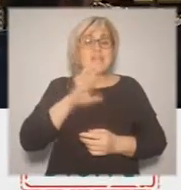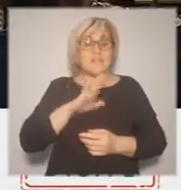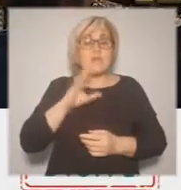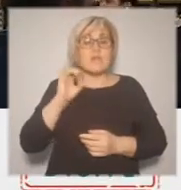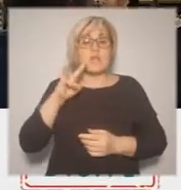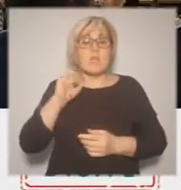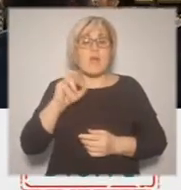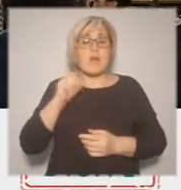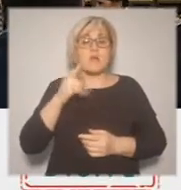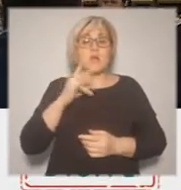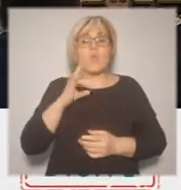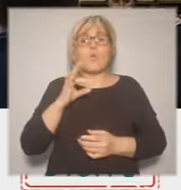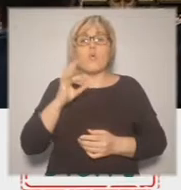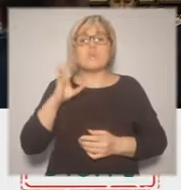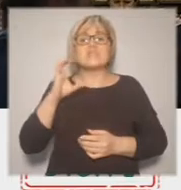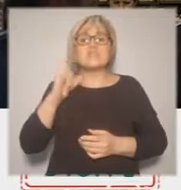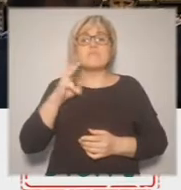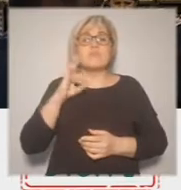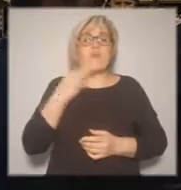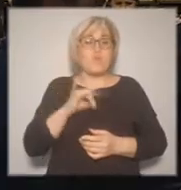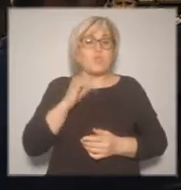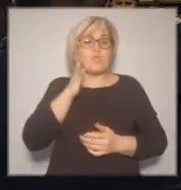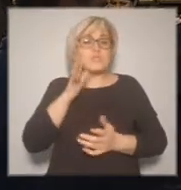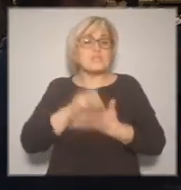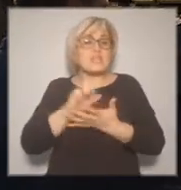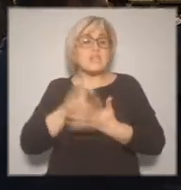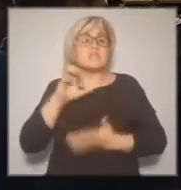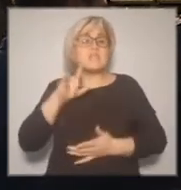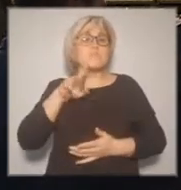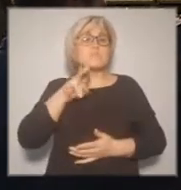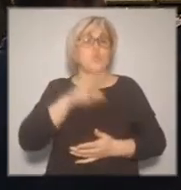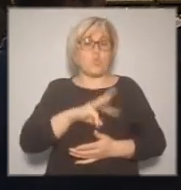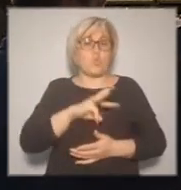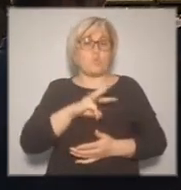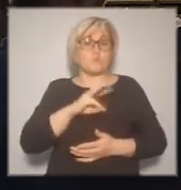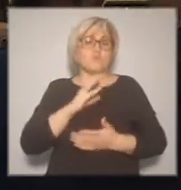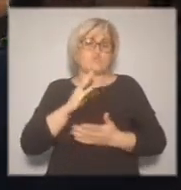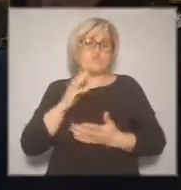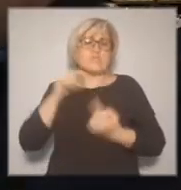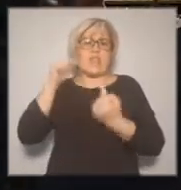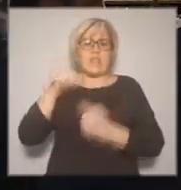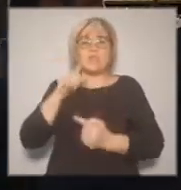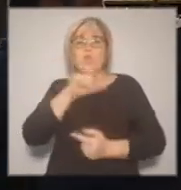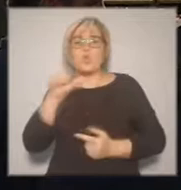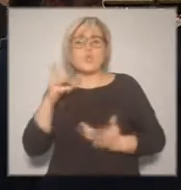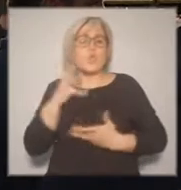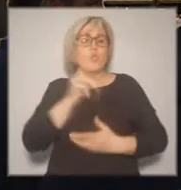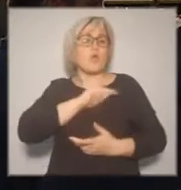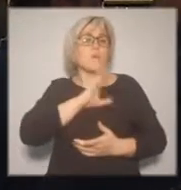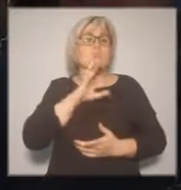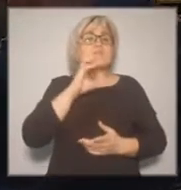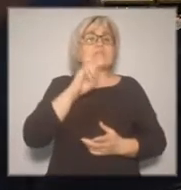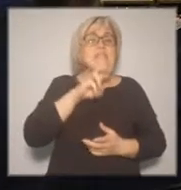бытовой, заниматься с бытом. Соответственно, люди, которые работают в селе, они уже будут заниматься больше производством. А